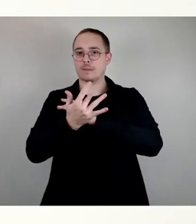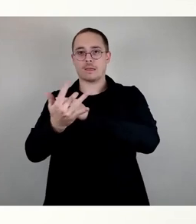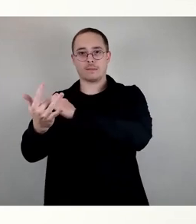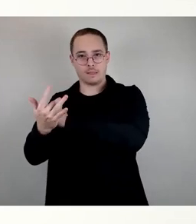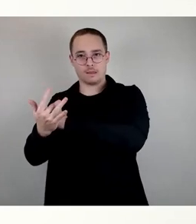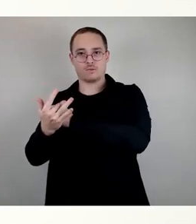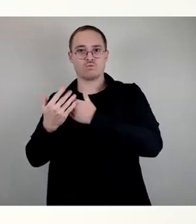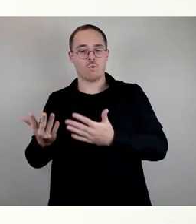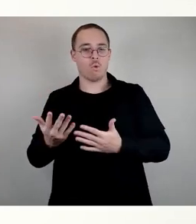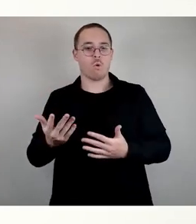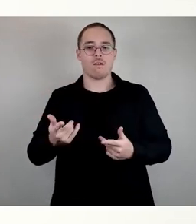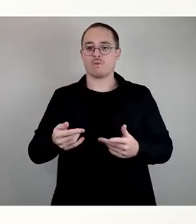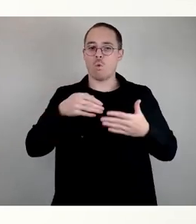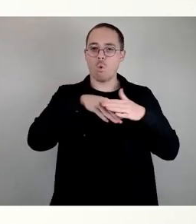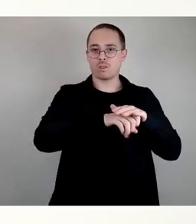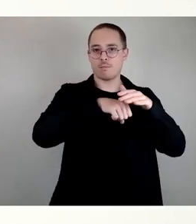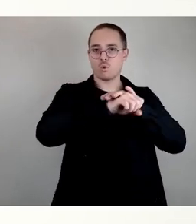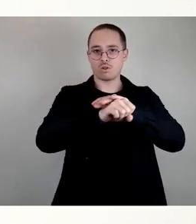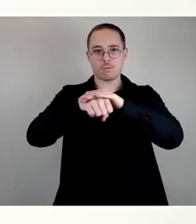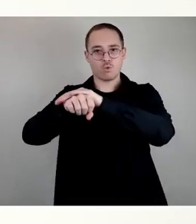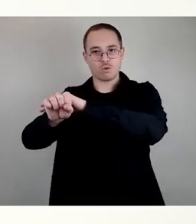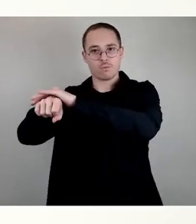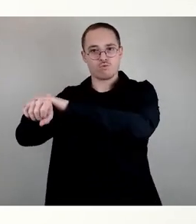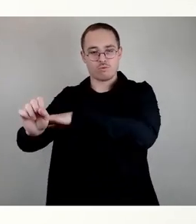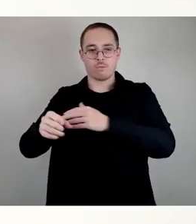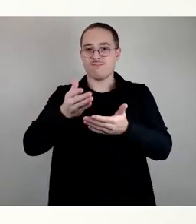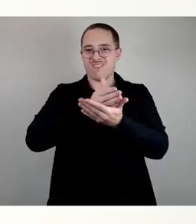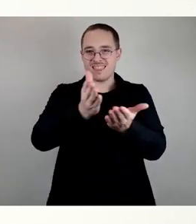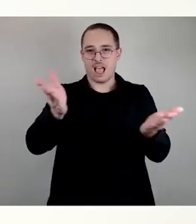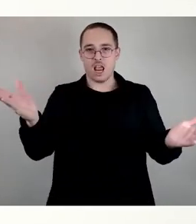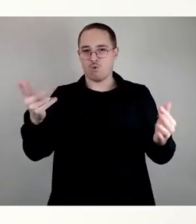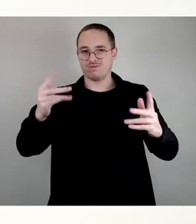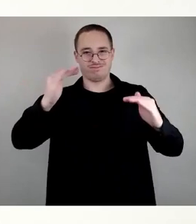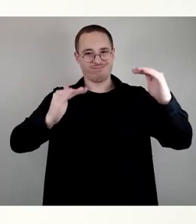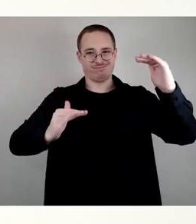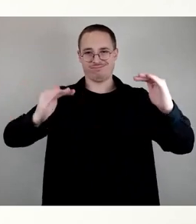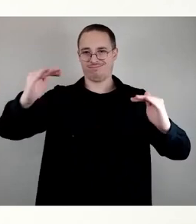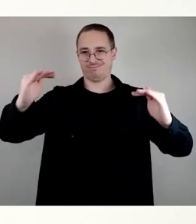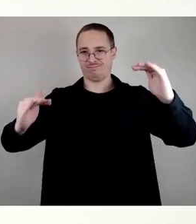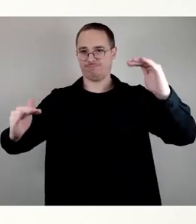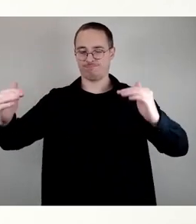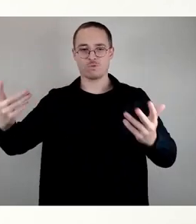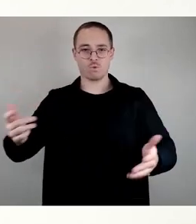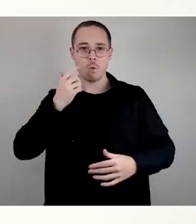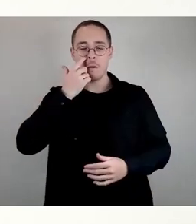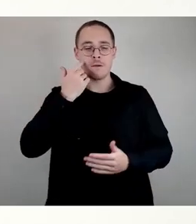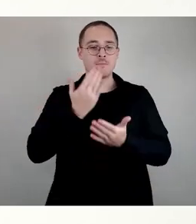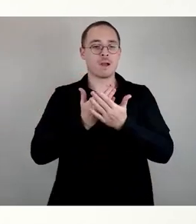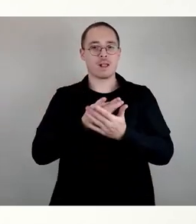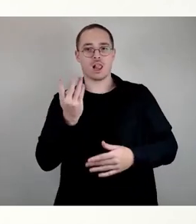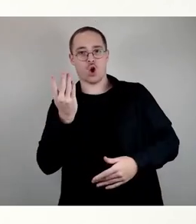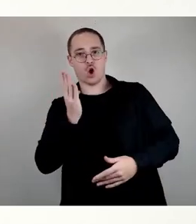verteilt ist, dass es gerade im Südosten der Stadt sehr, sehr viele Einrichtungen gibt zur Unterbringung von